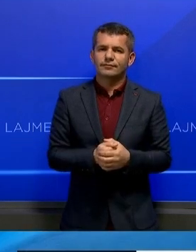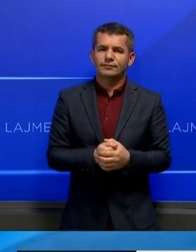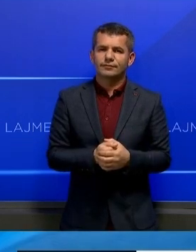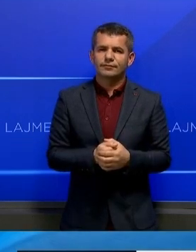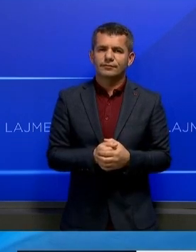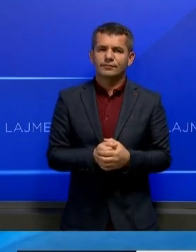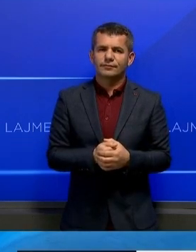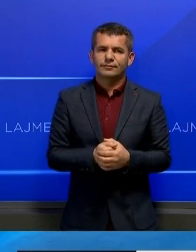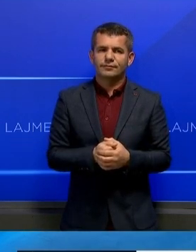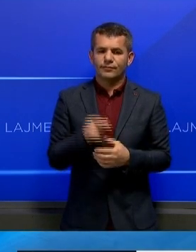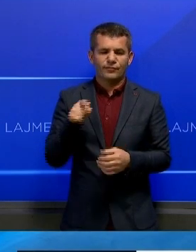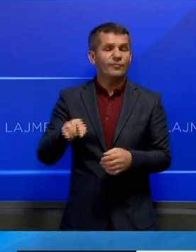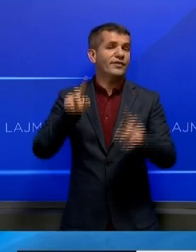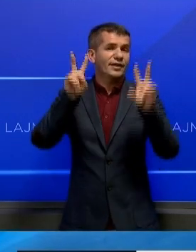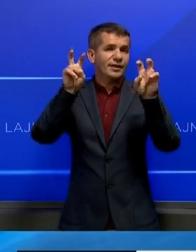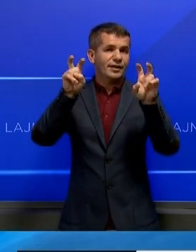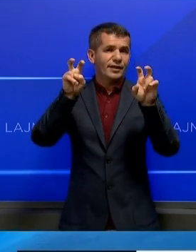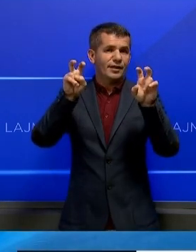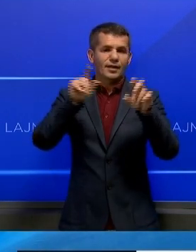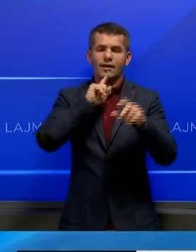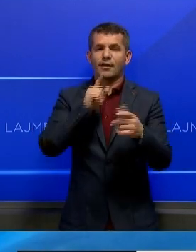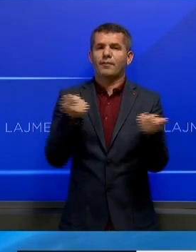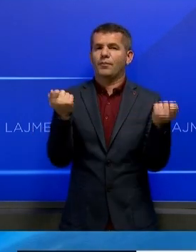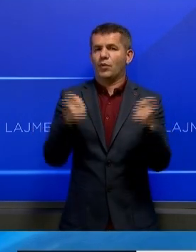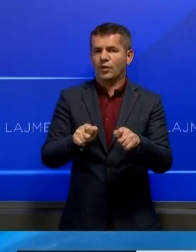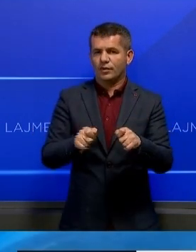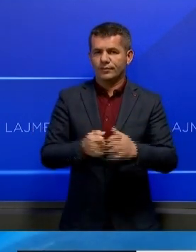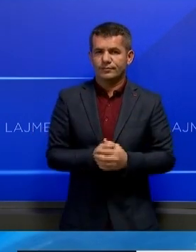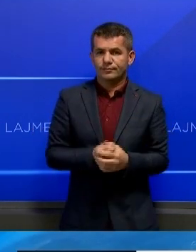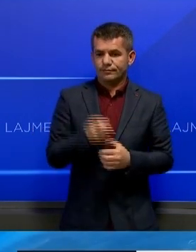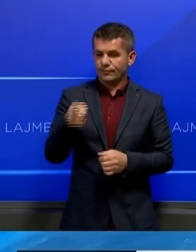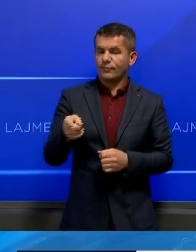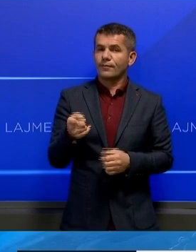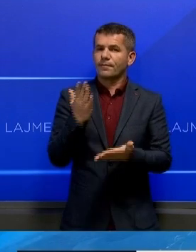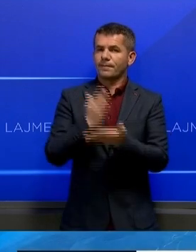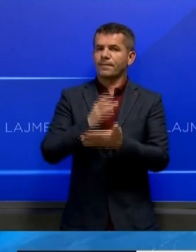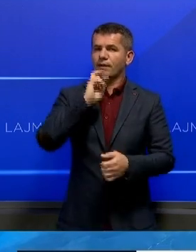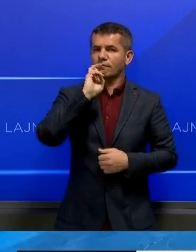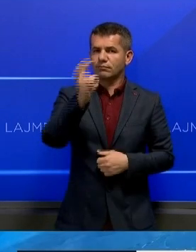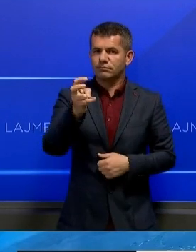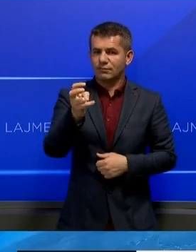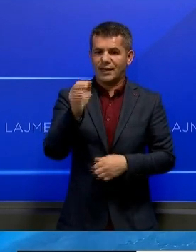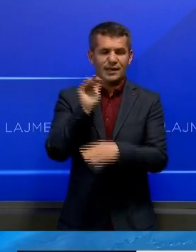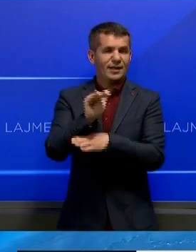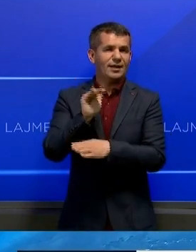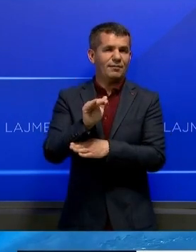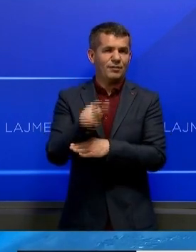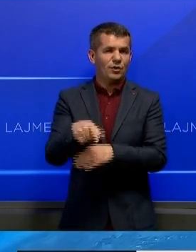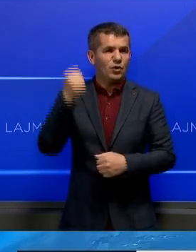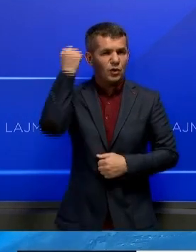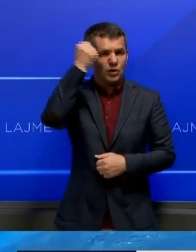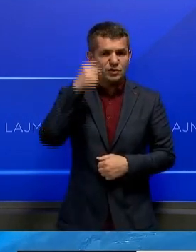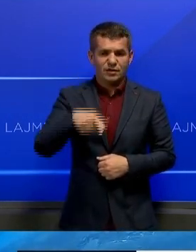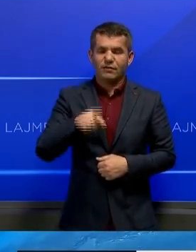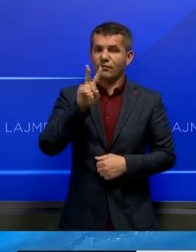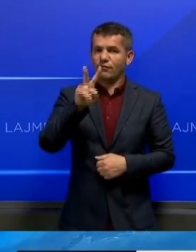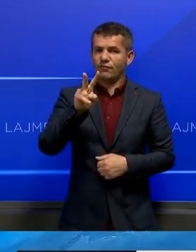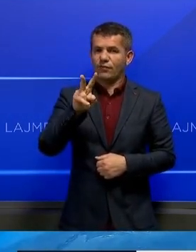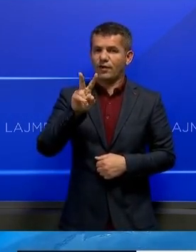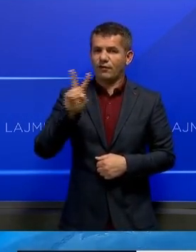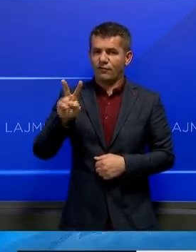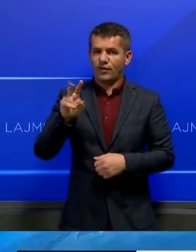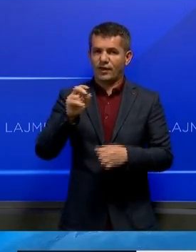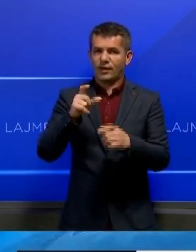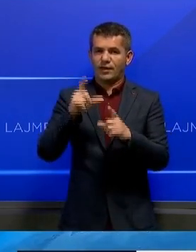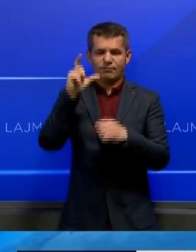është qështje e mbyllur. Ko njuhët sa ju kunder përgjegje dhe raportuese së për Kosovën, Viola Von Kramon, duke